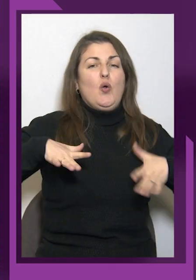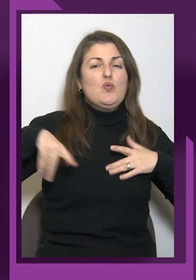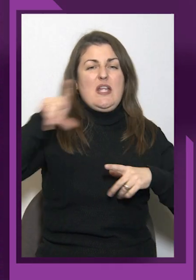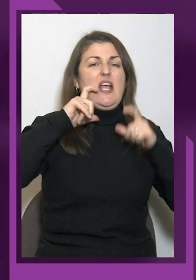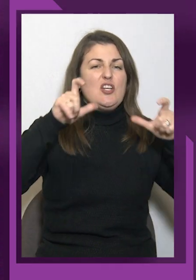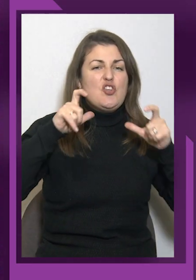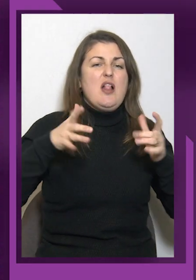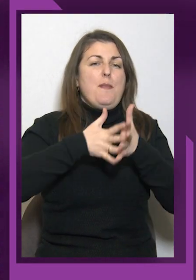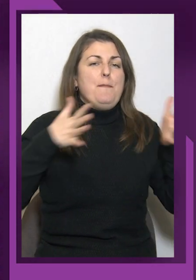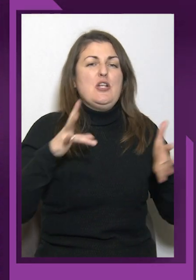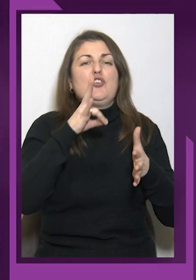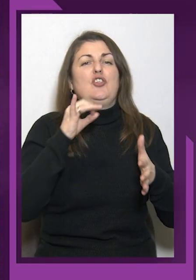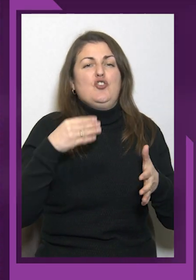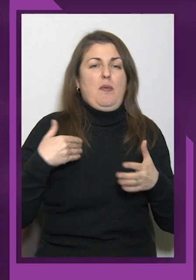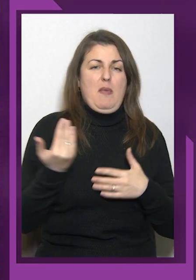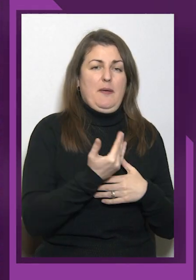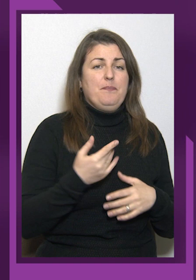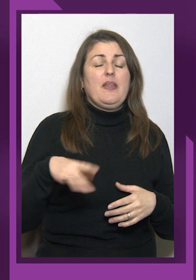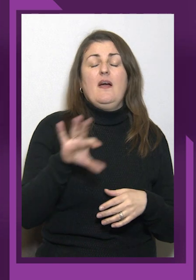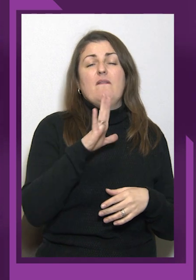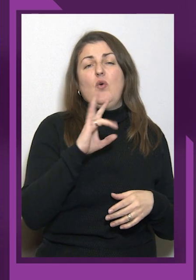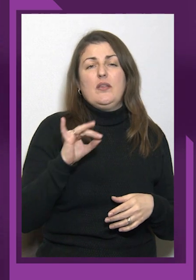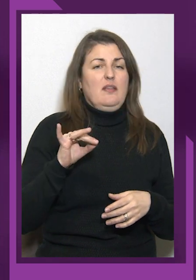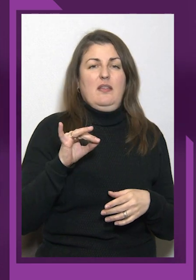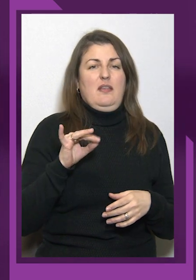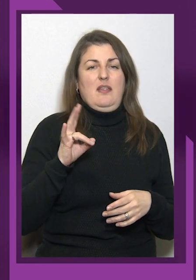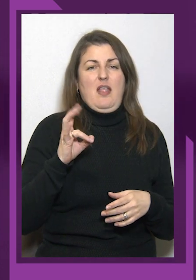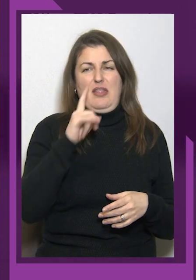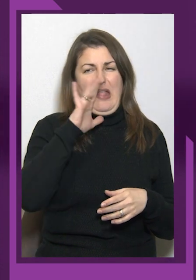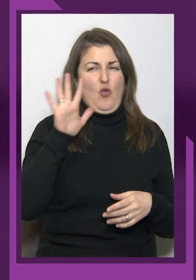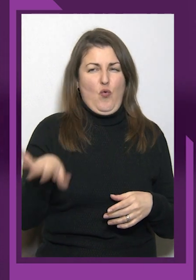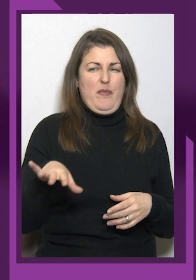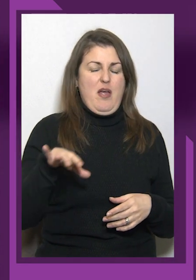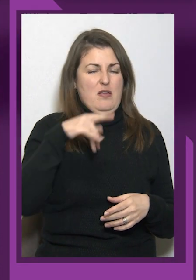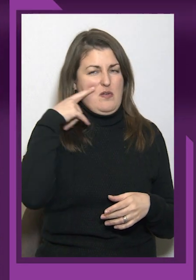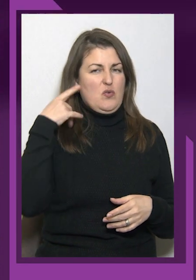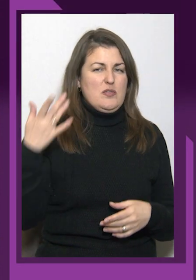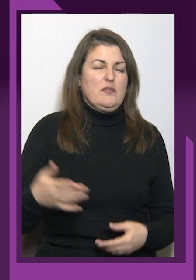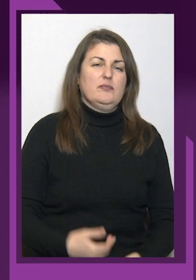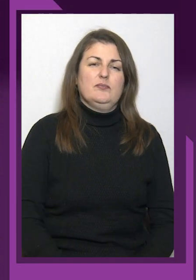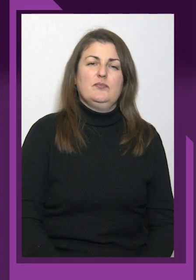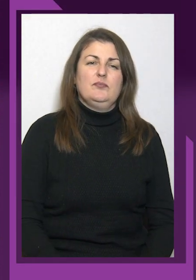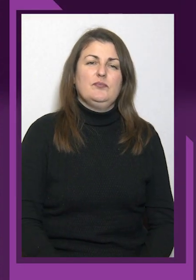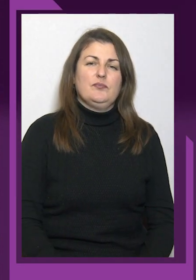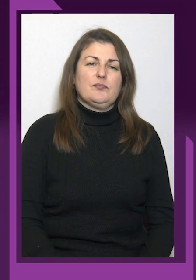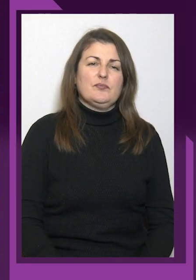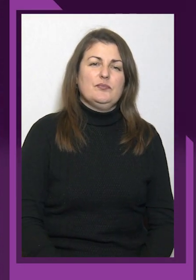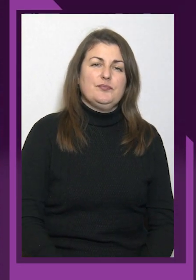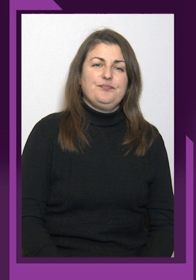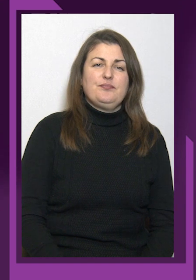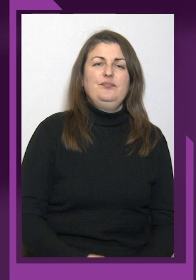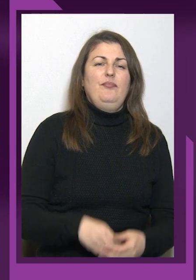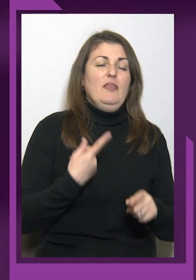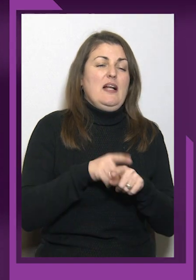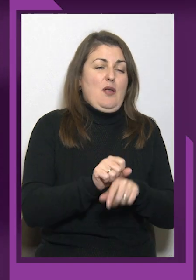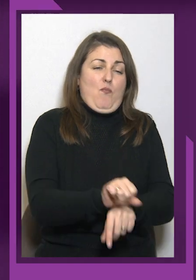долюбляють маршистів. Це мурахи. Це мурахи по шкірі. Але ви дійсно заслуговуєте